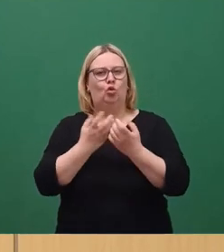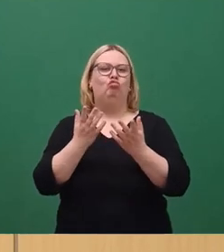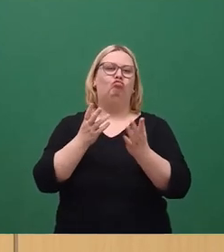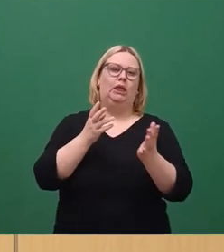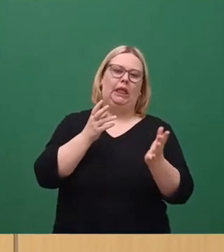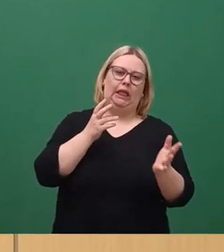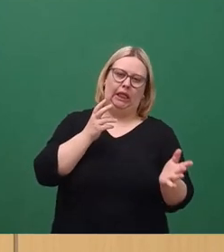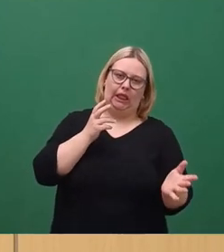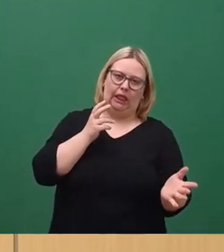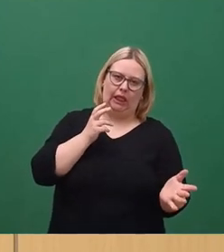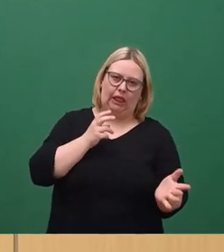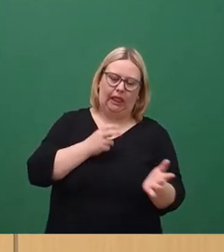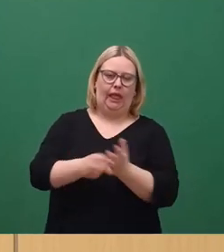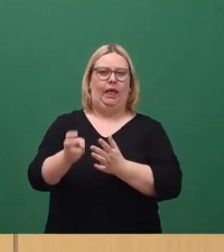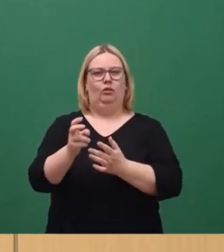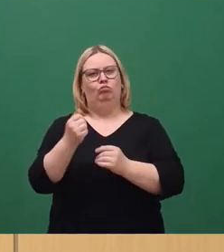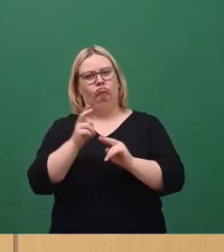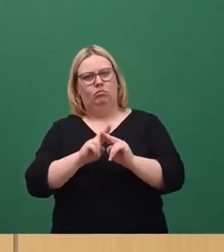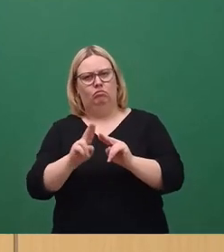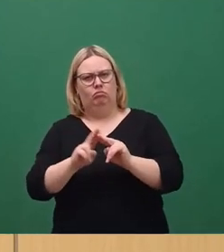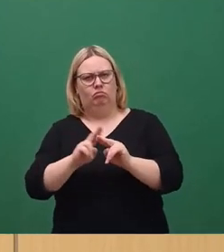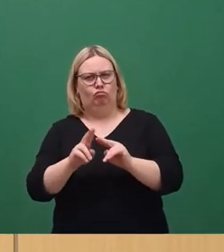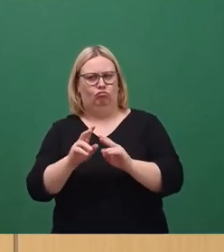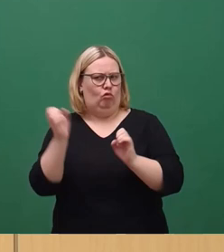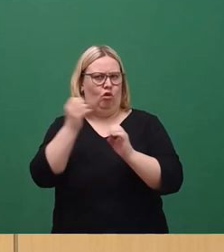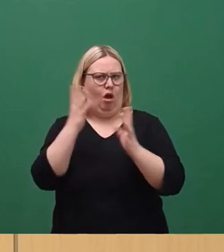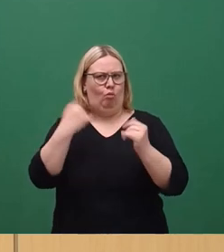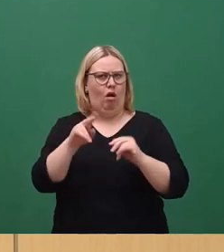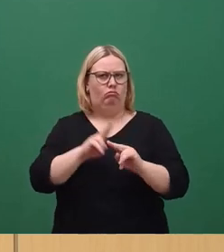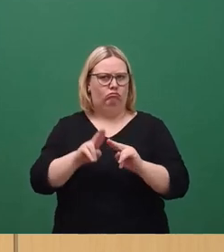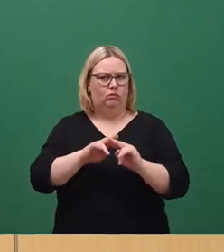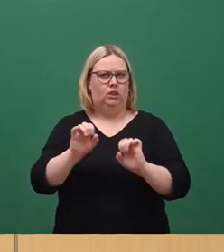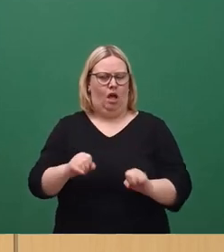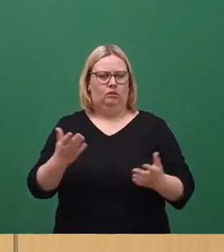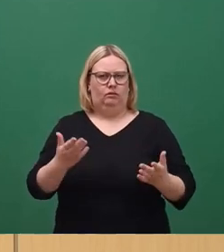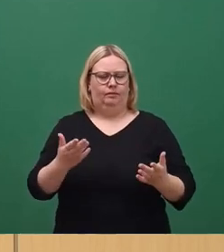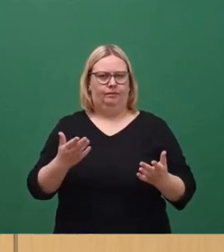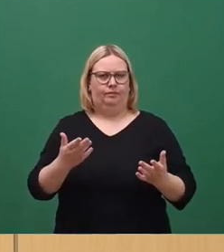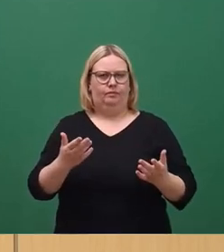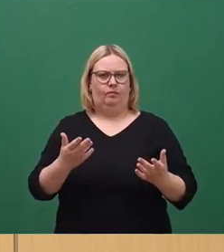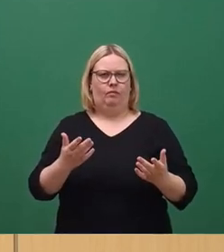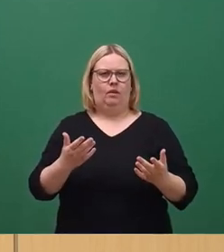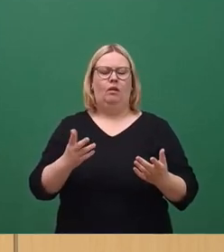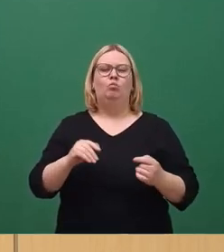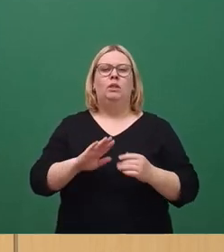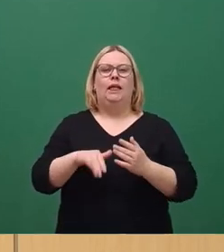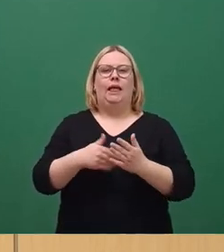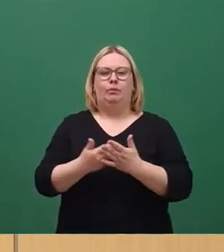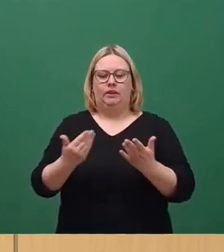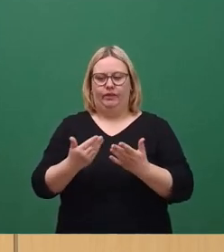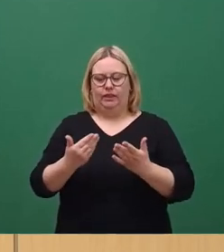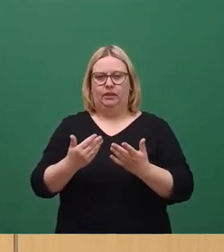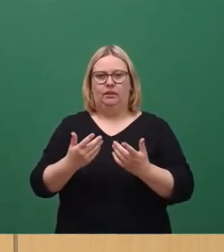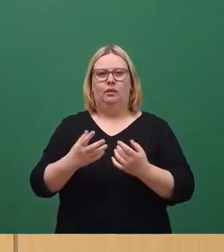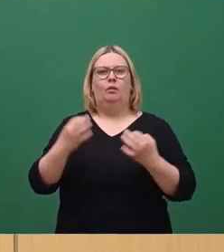und die wurde überarbeitet. Warum auch nicht? Man kann ja mal etwas besser machen. Man ist zum Ergebnis gekommen und hat gesagt, man baut